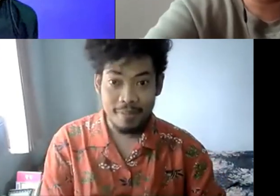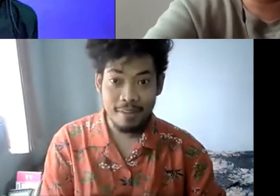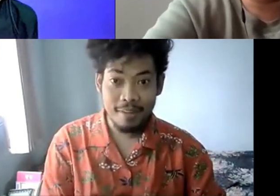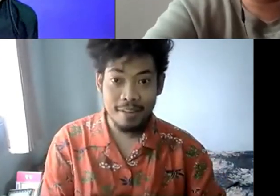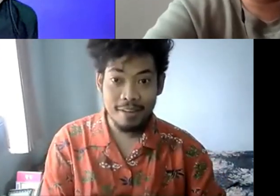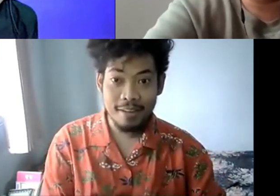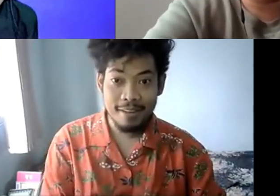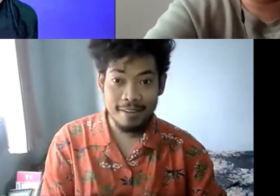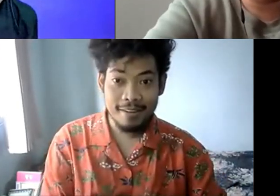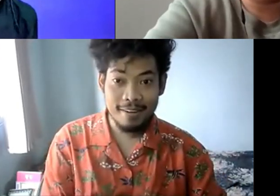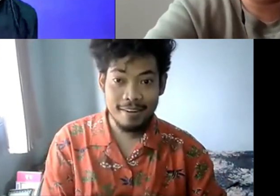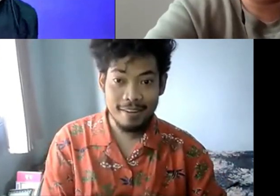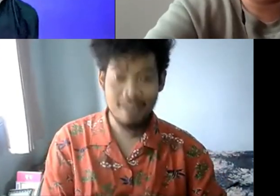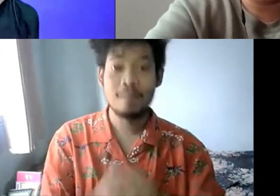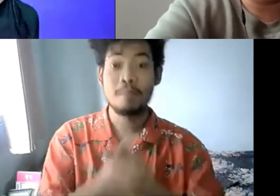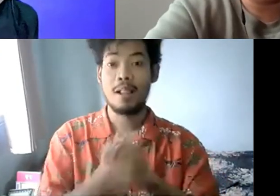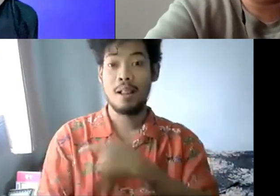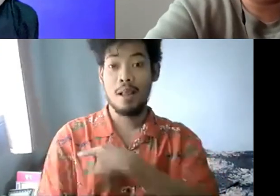Sebelumnya perkenalkan.